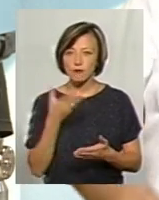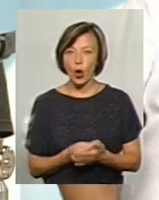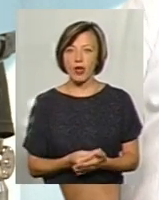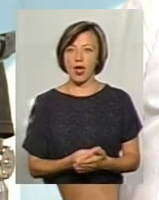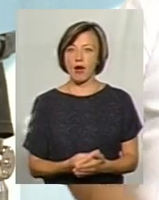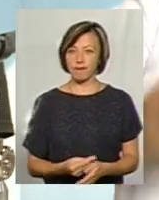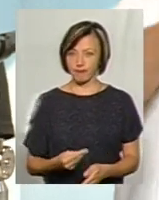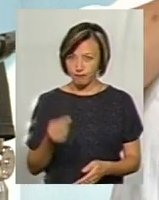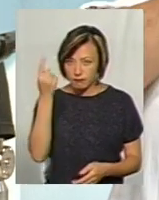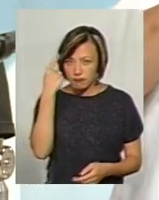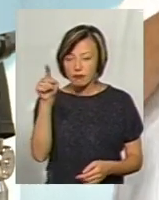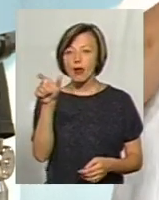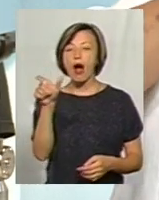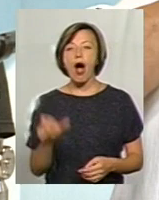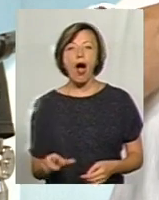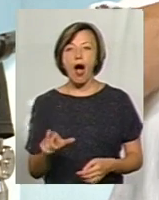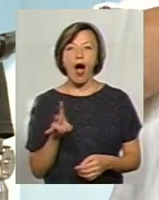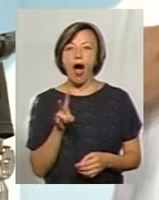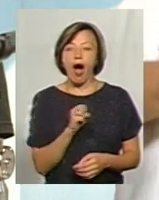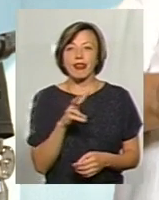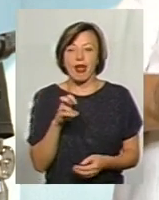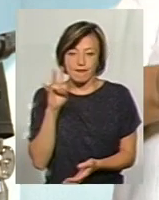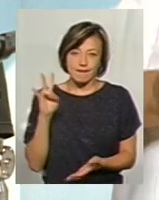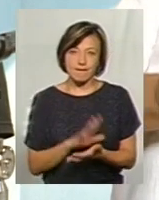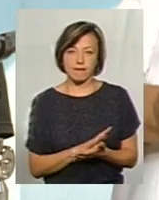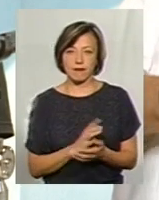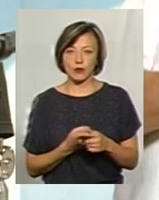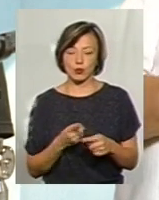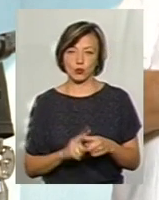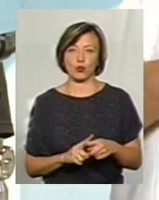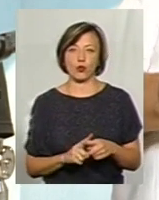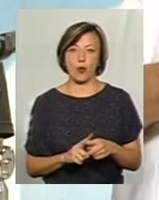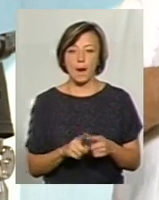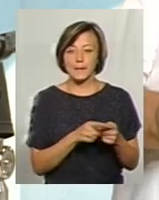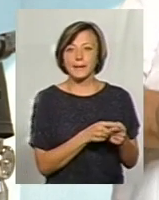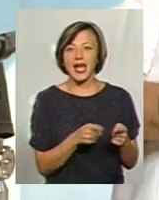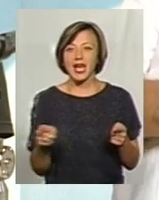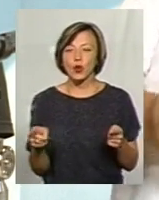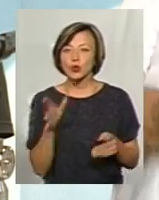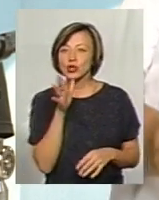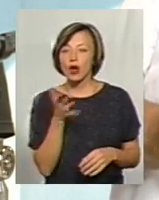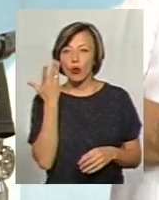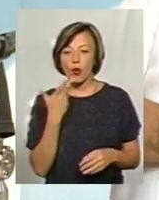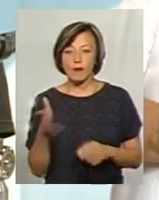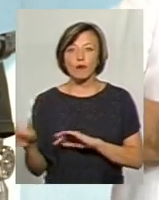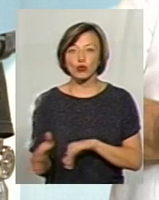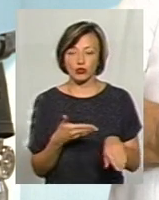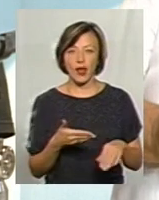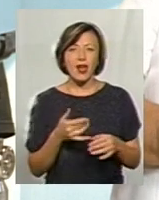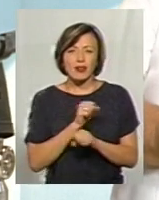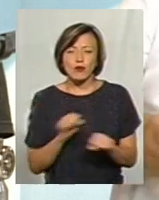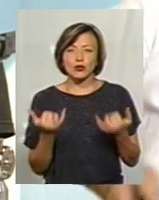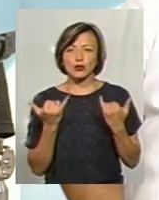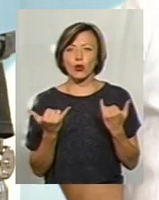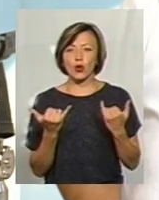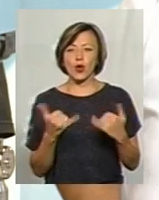авторство, а не консервацію от цього періоду часу, який пройшов. Ну, не можна